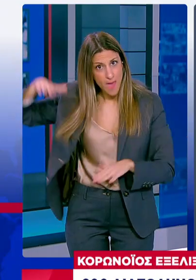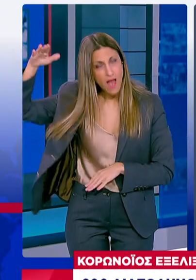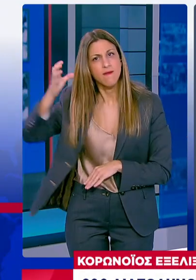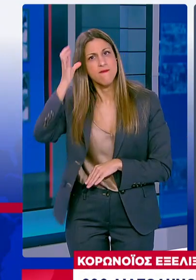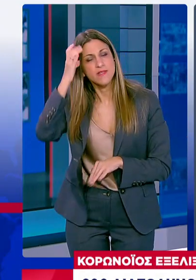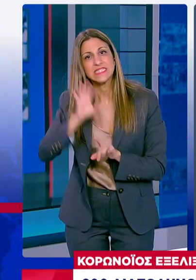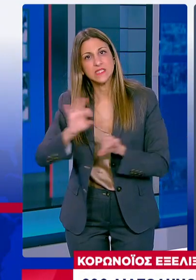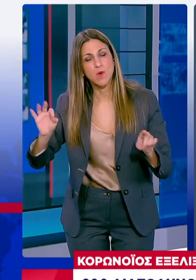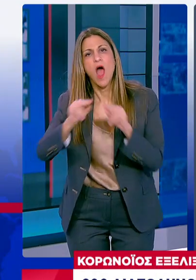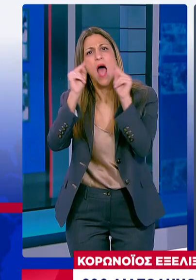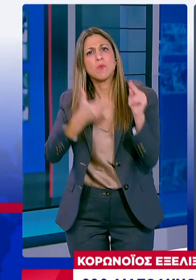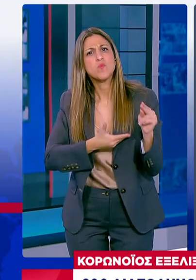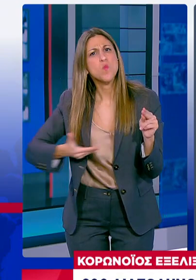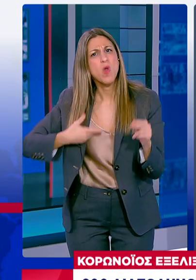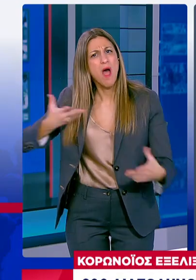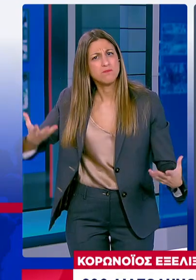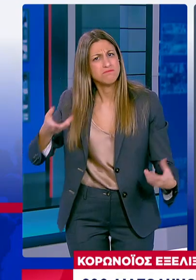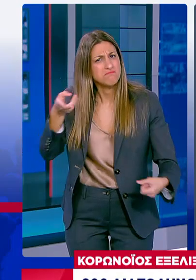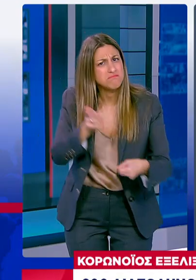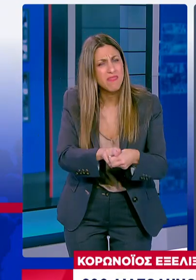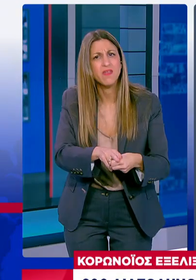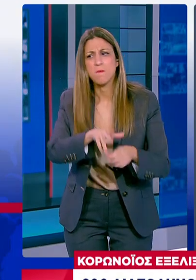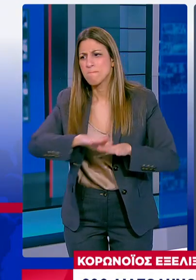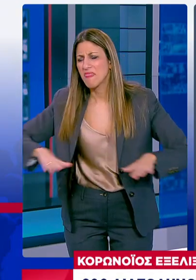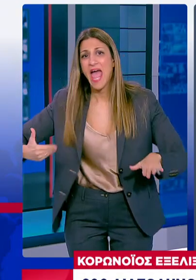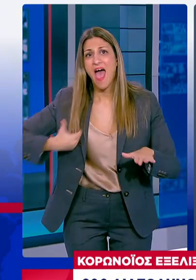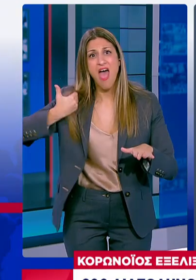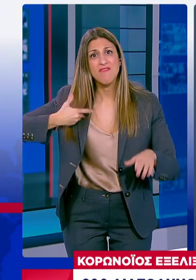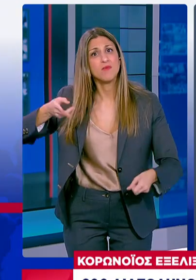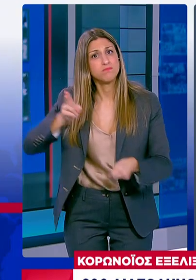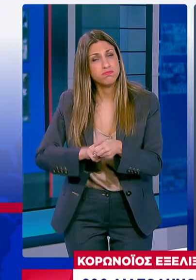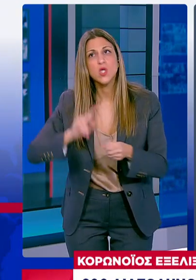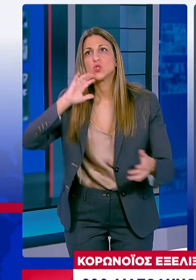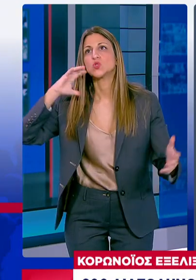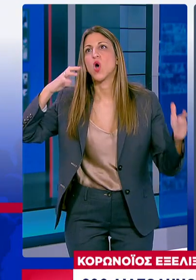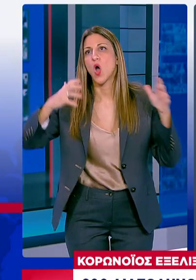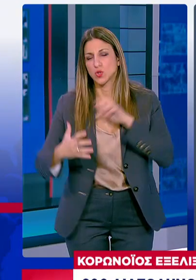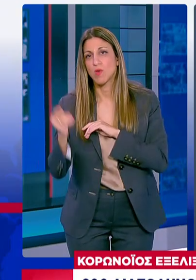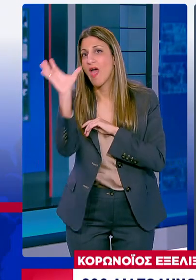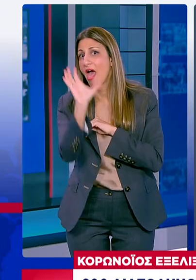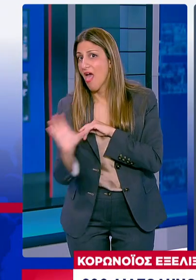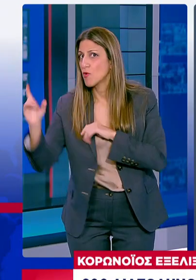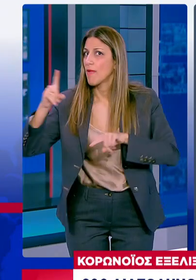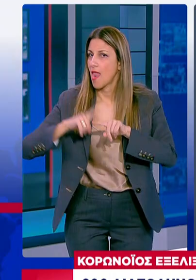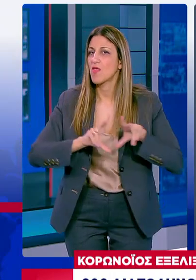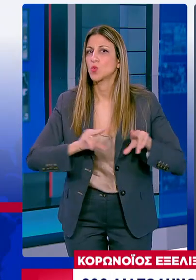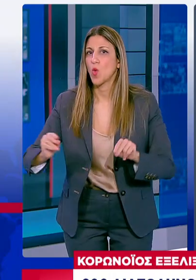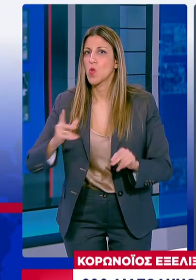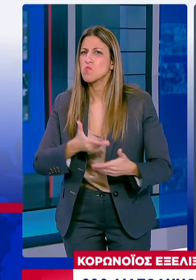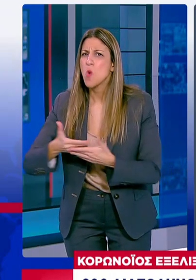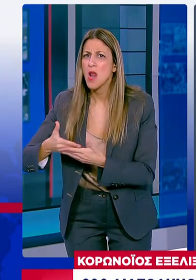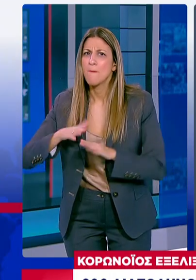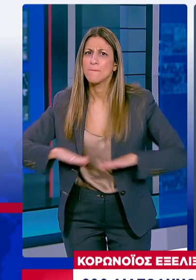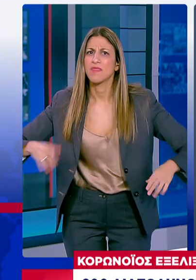να χαθούν πολλά βέφη, παιδιά και έφηβη από μηνυγκίτιδα Σε όλο τον κόσμο αλλά και στην Ελλάδα Θα